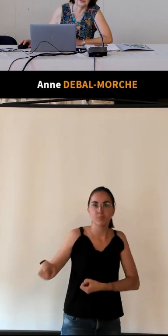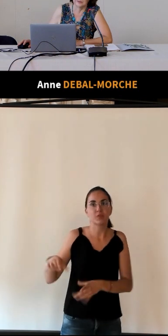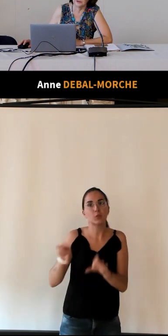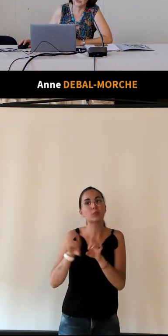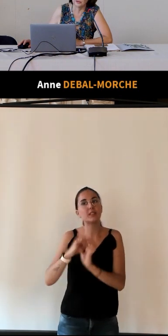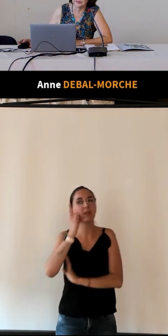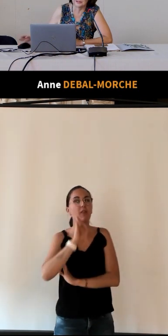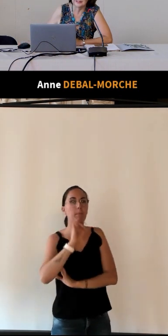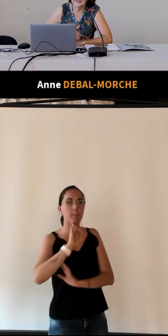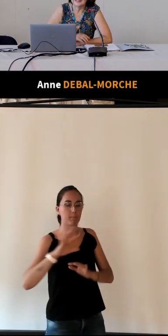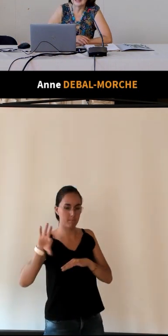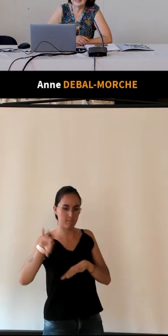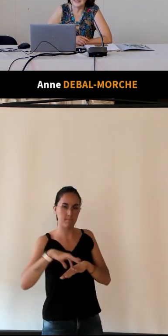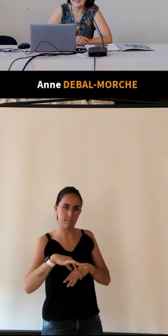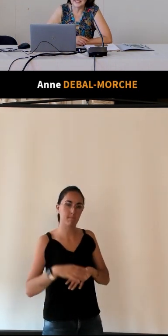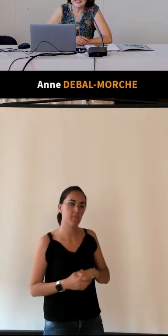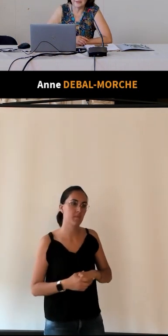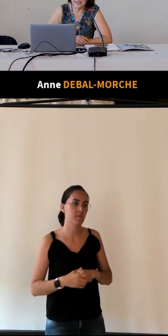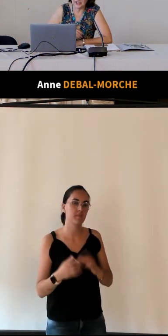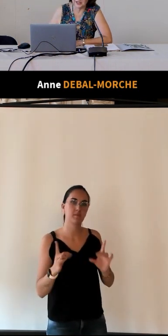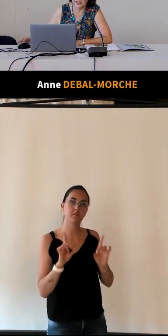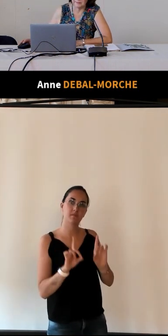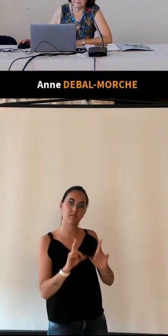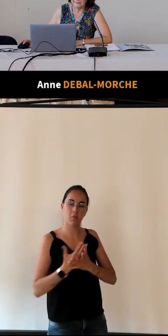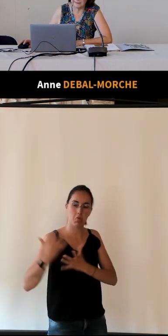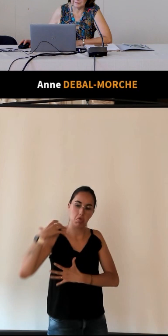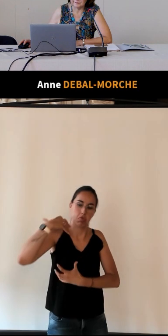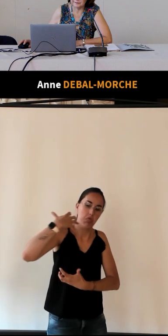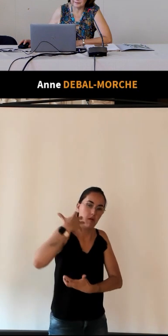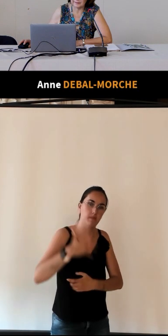aussi, entre autres, qui est bien chargée.